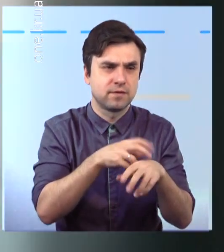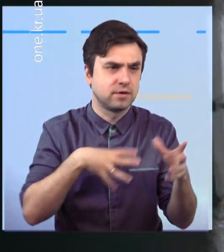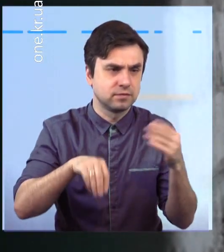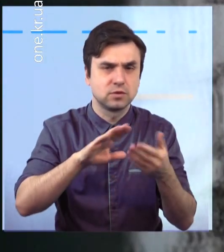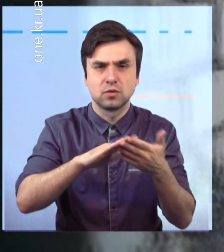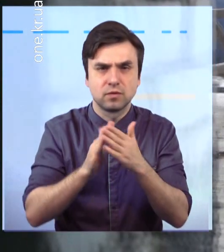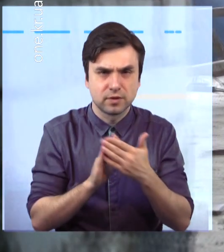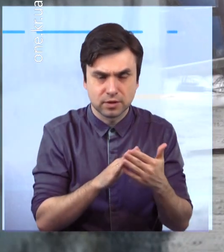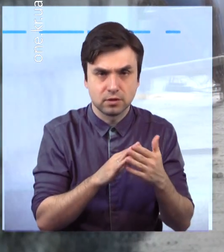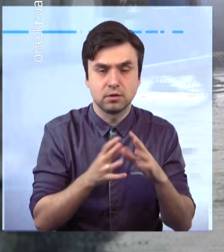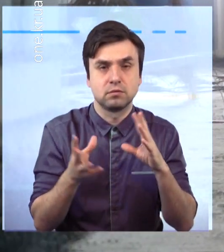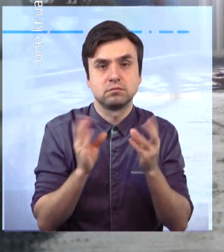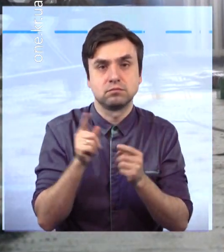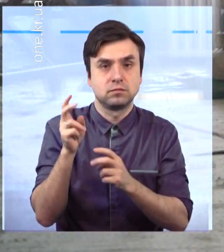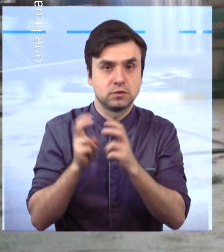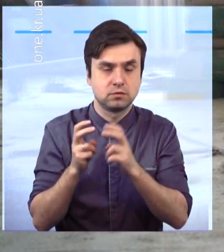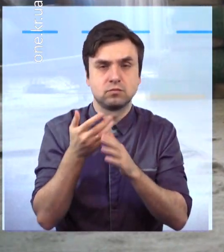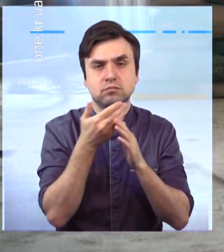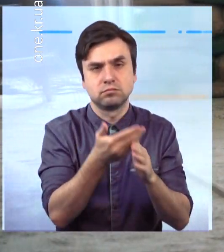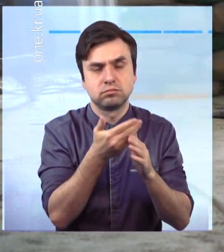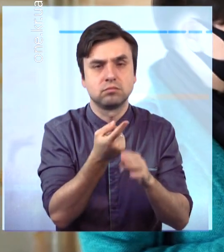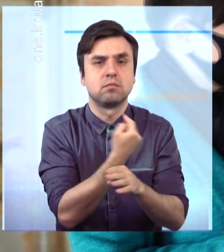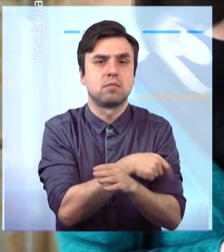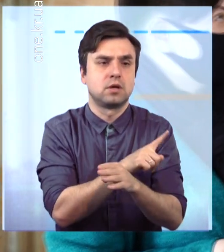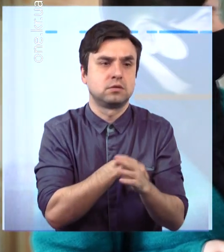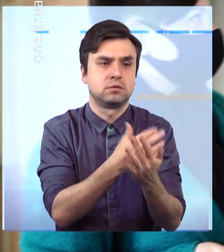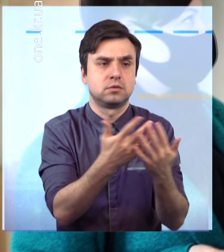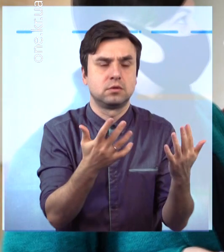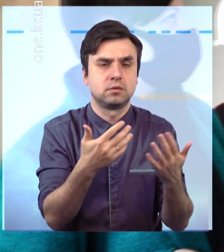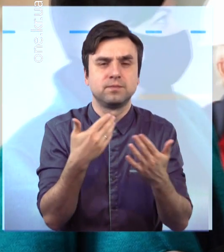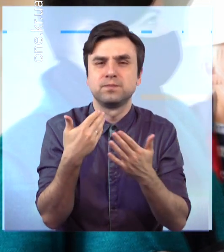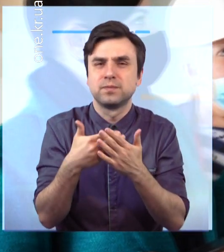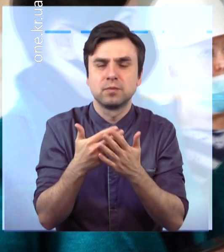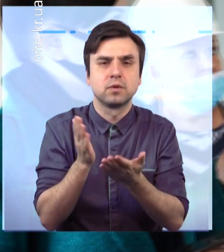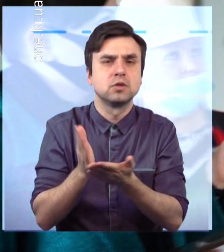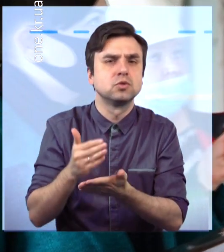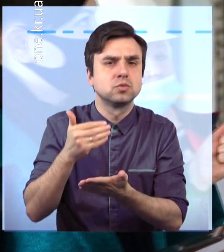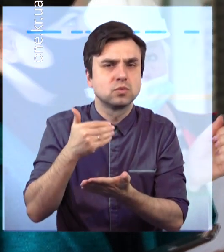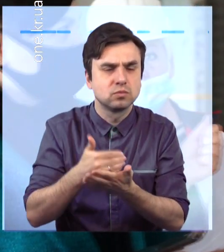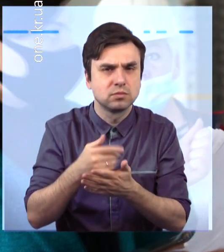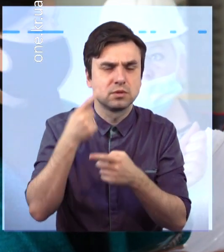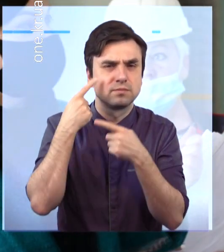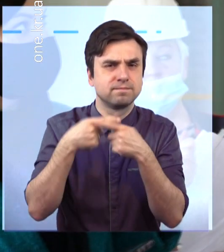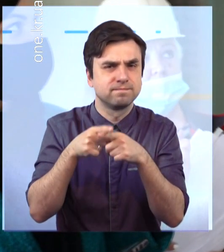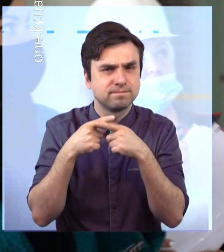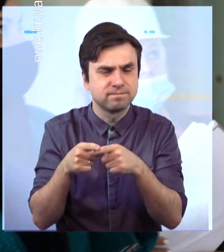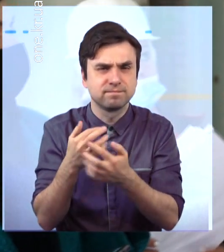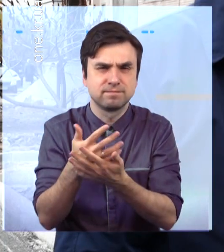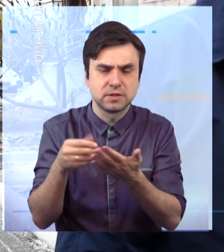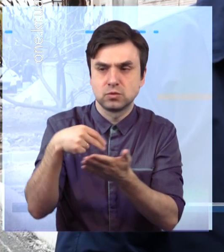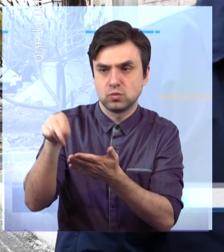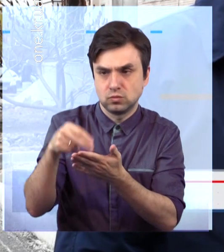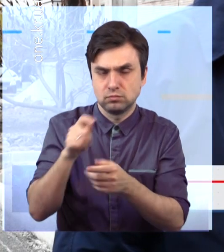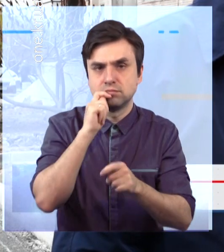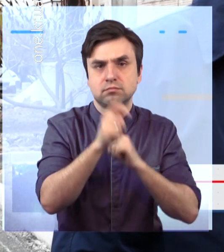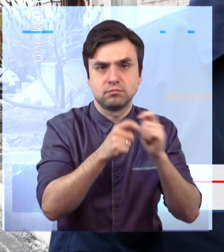лікарнях. Таким чином пришвидшуються темпи оновлення як медичного обладнання, так і умов, яких лікарі надають фахову допомогу криворіжцям.